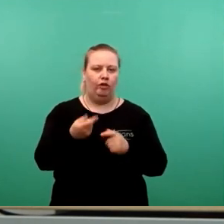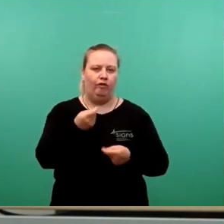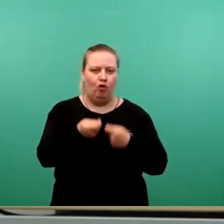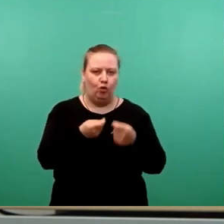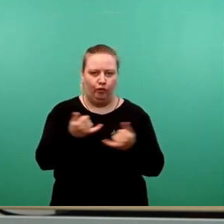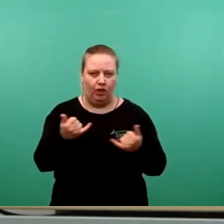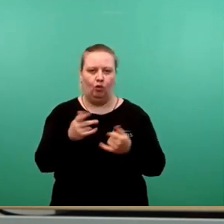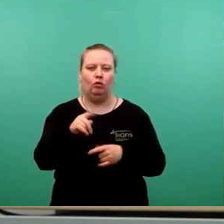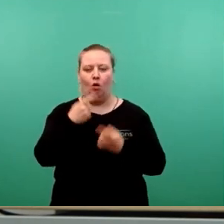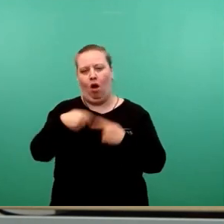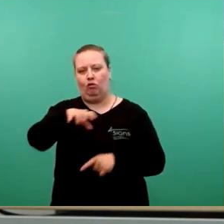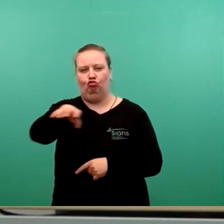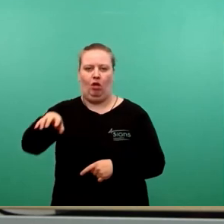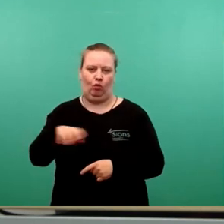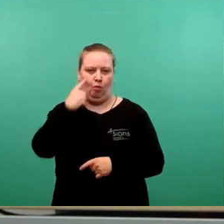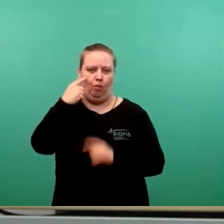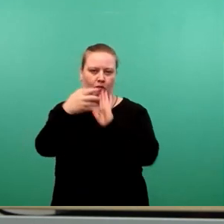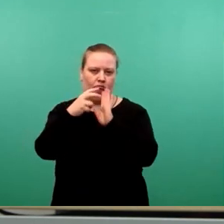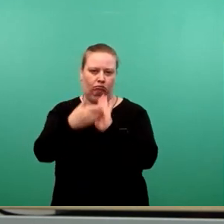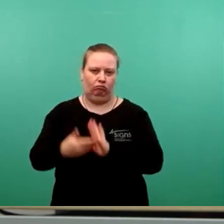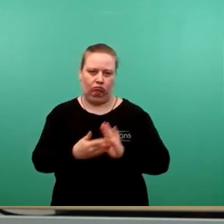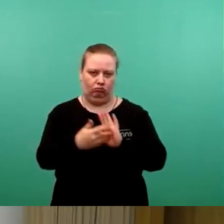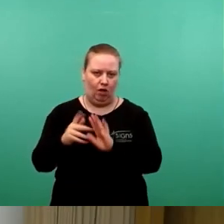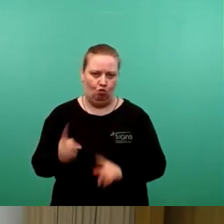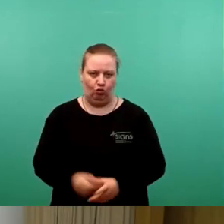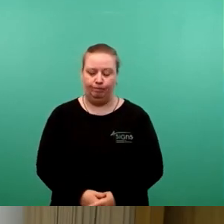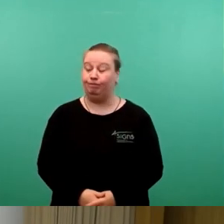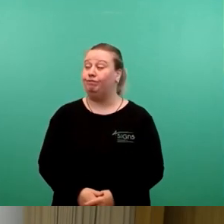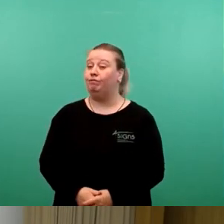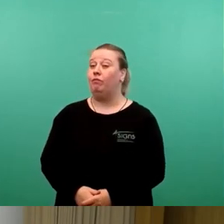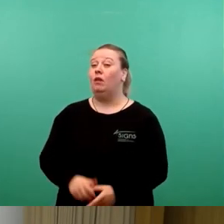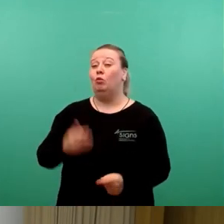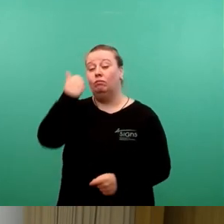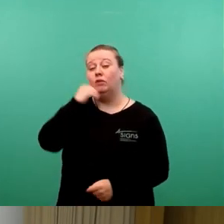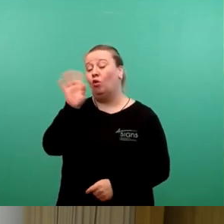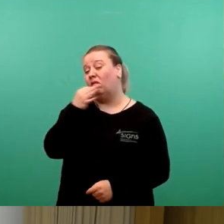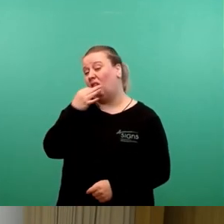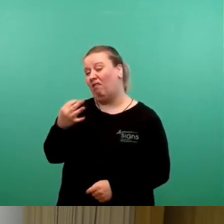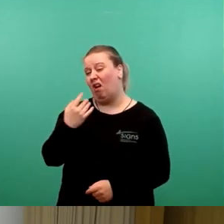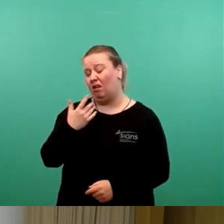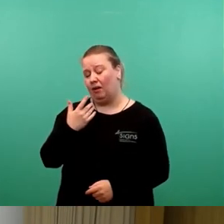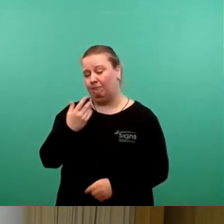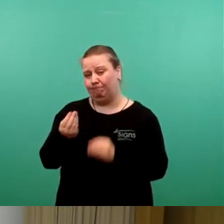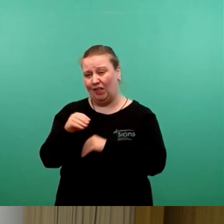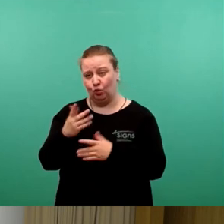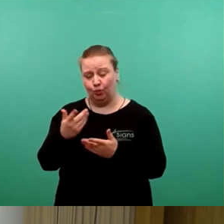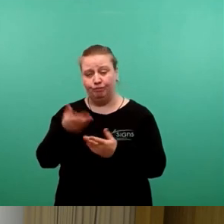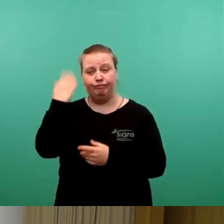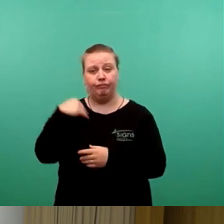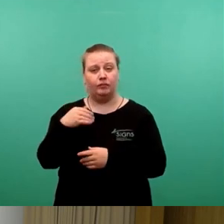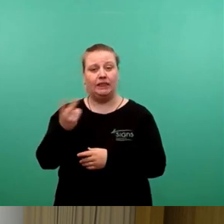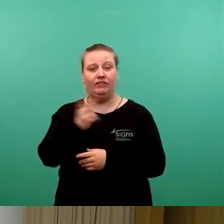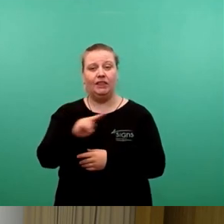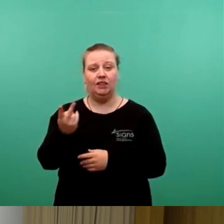Standorten ist Ähnliches vorgesehen. Herr Oberbürgermeister, erlauben Sie mir noch eine Nachfrage, bitte. Es war ja schon für 2020